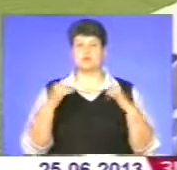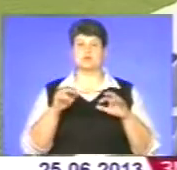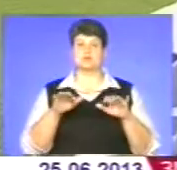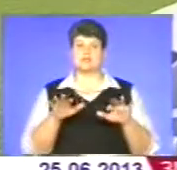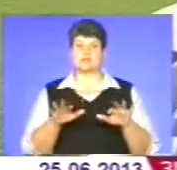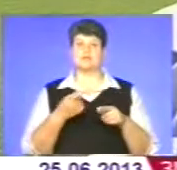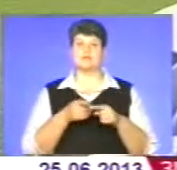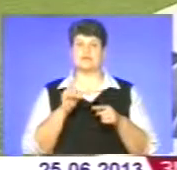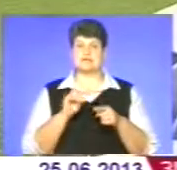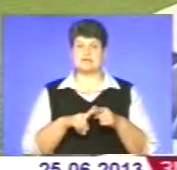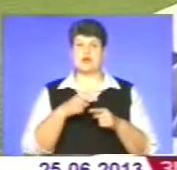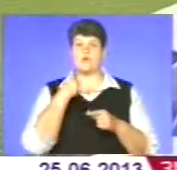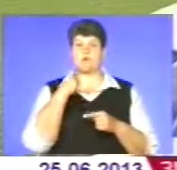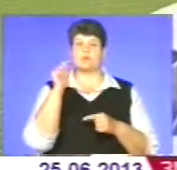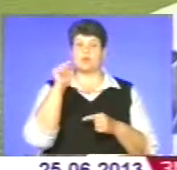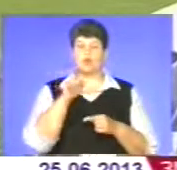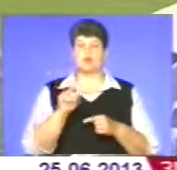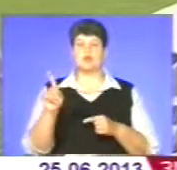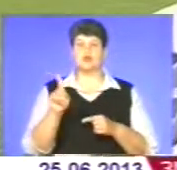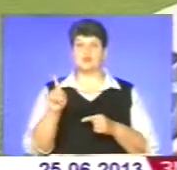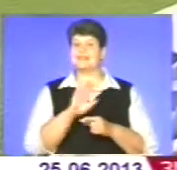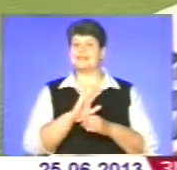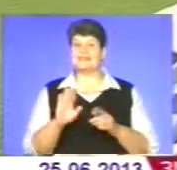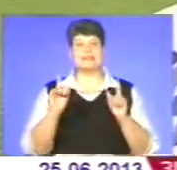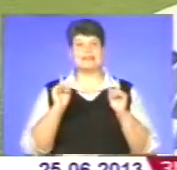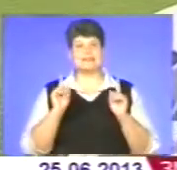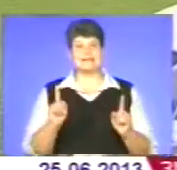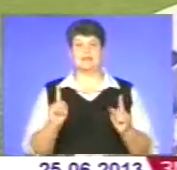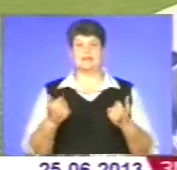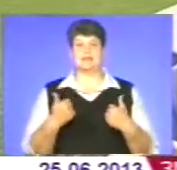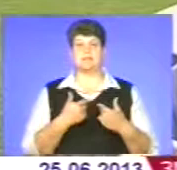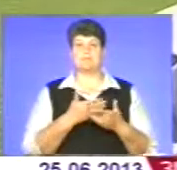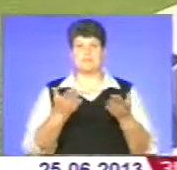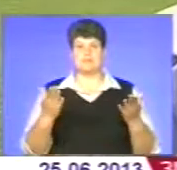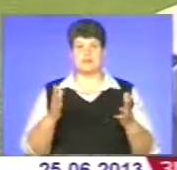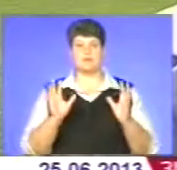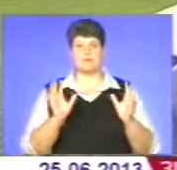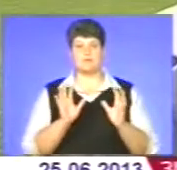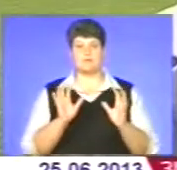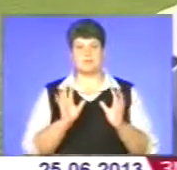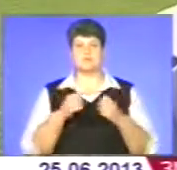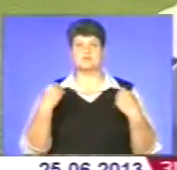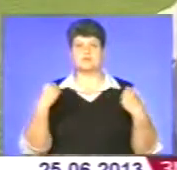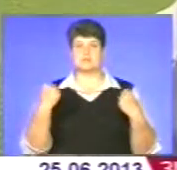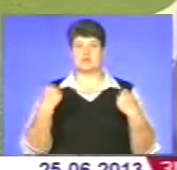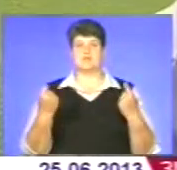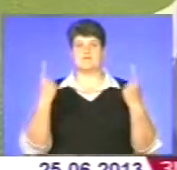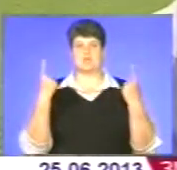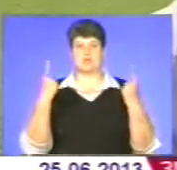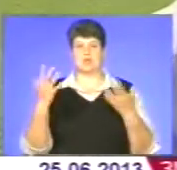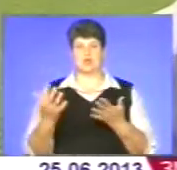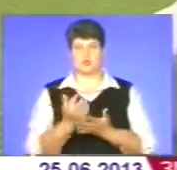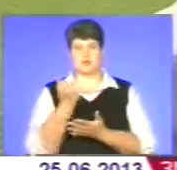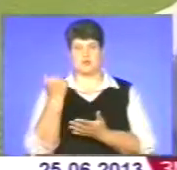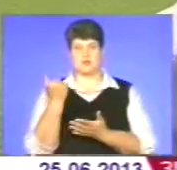якраз говорить про те, що не тільки ми опікуємося спортом великих досягнень, а